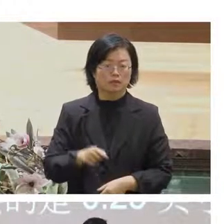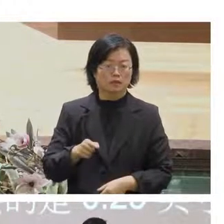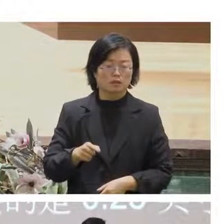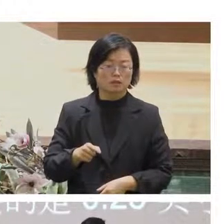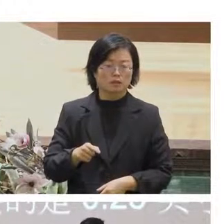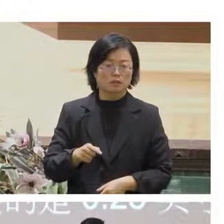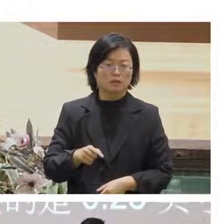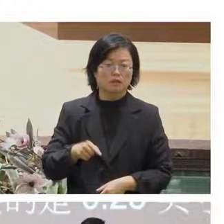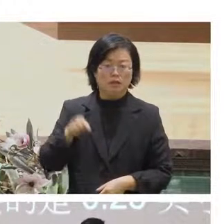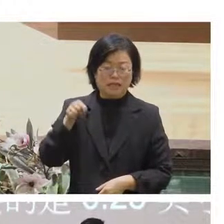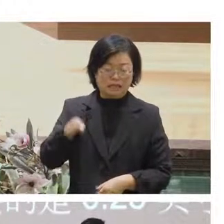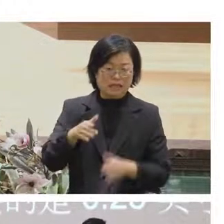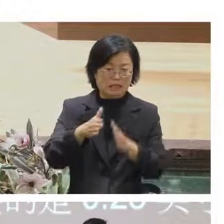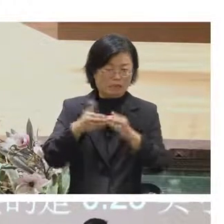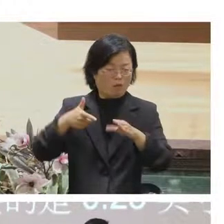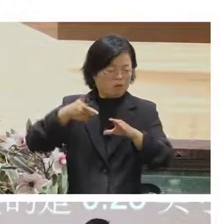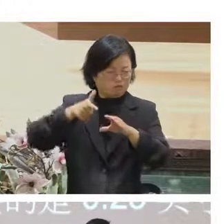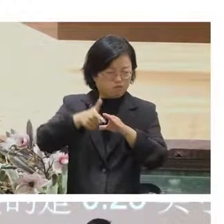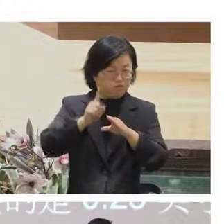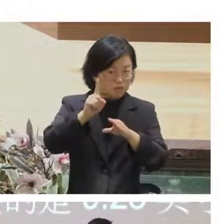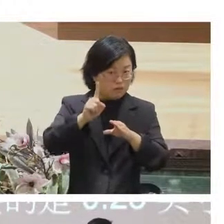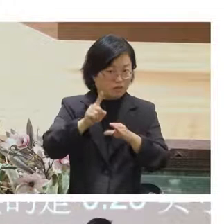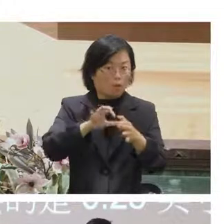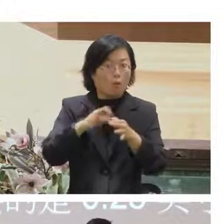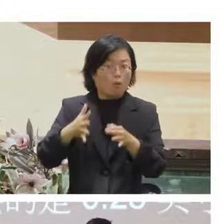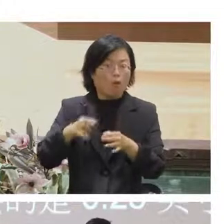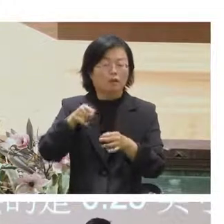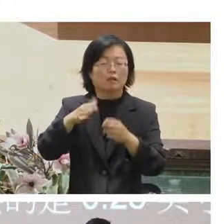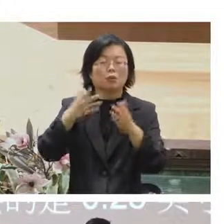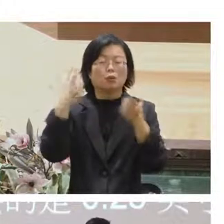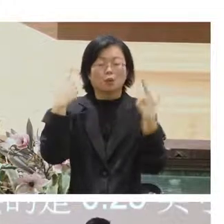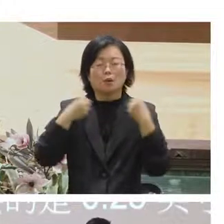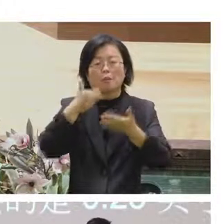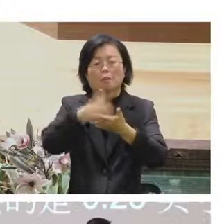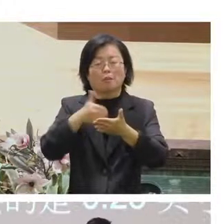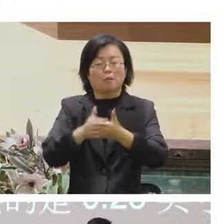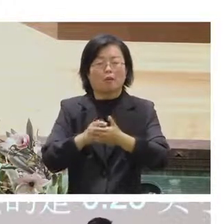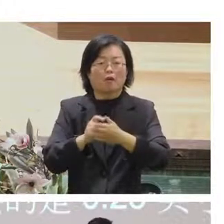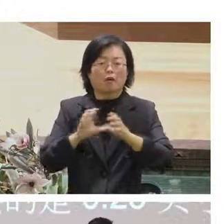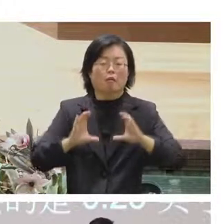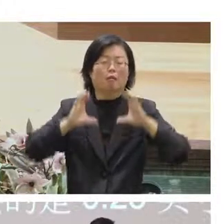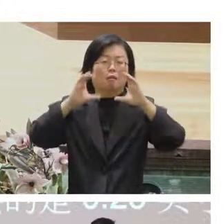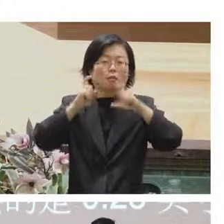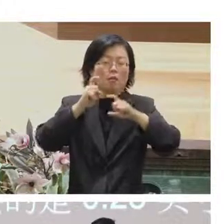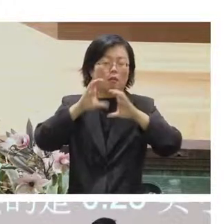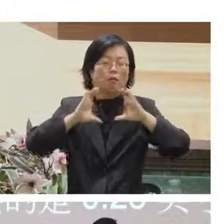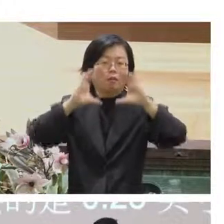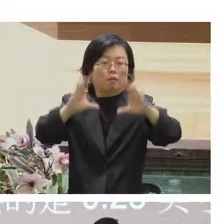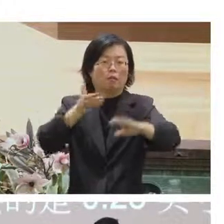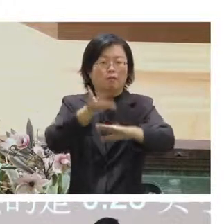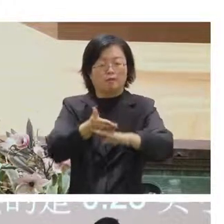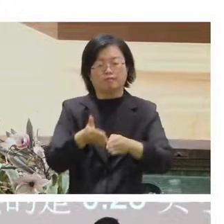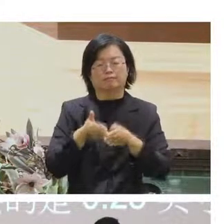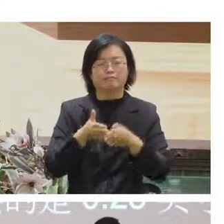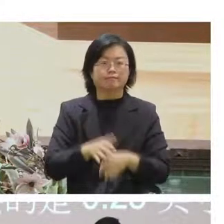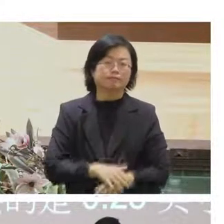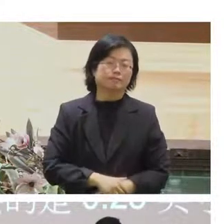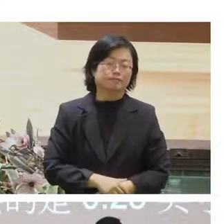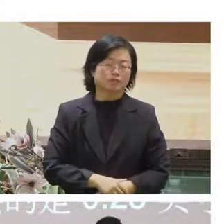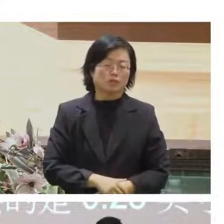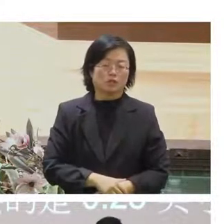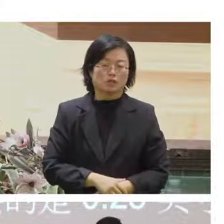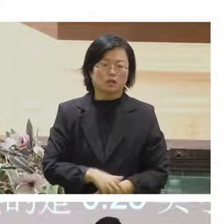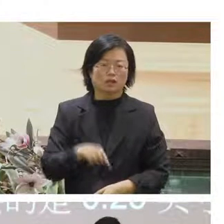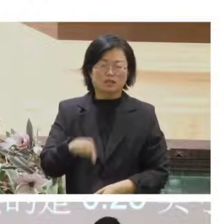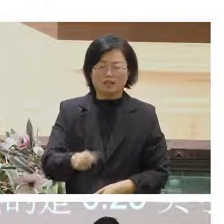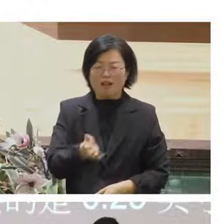他要掛一幅畫所以你有兩種可以說話的方式一種是一直在強調說你的磚頭有什麼樣很